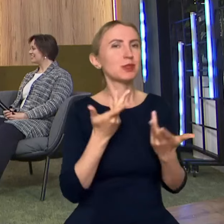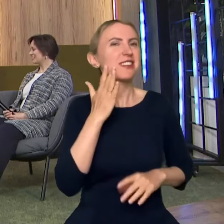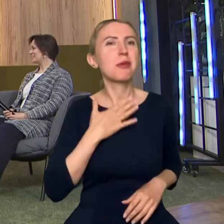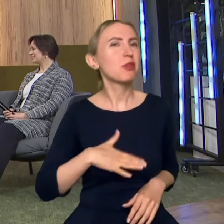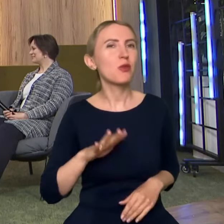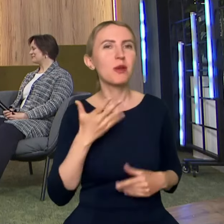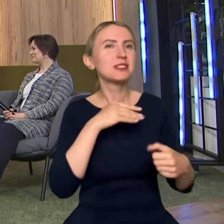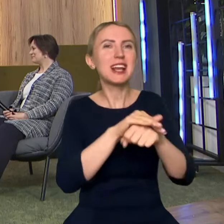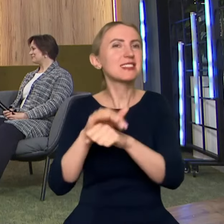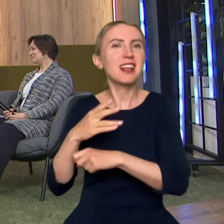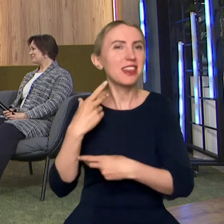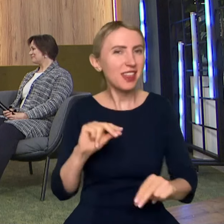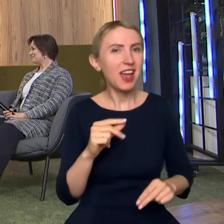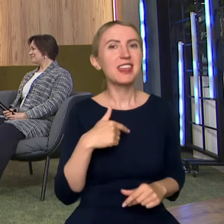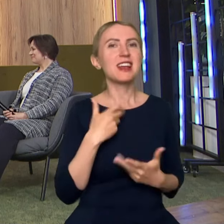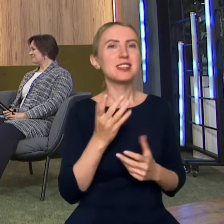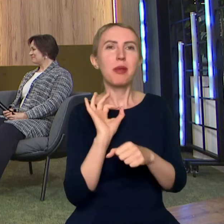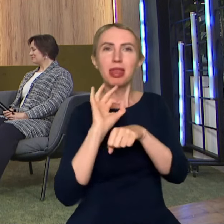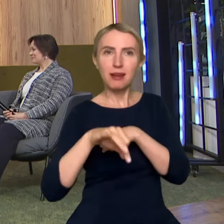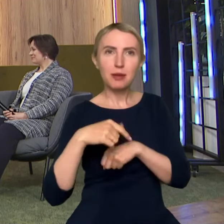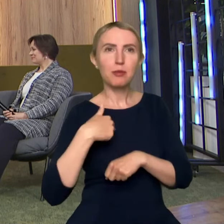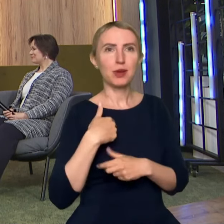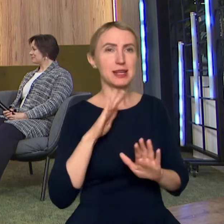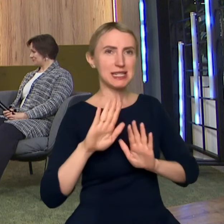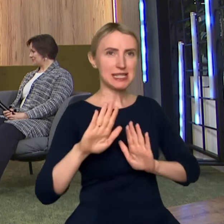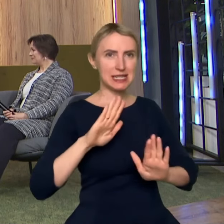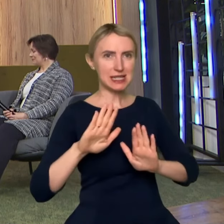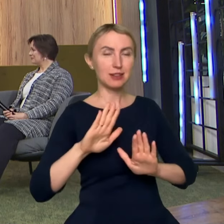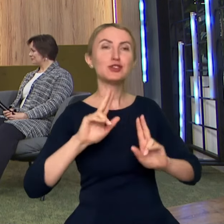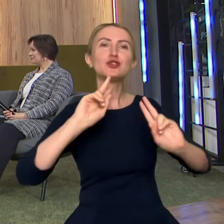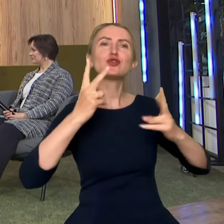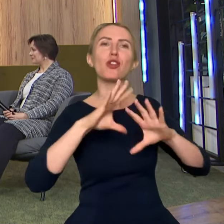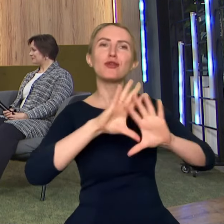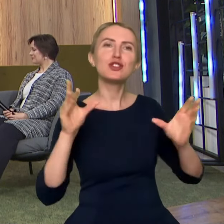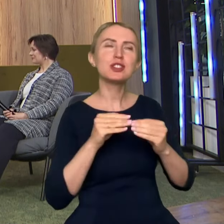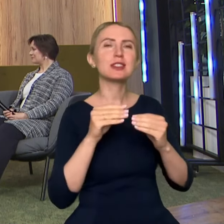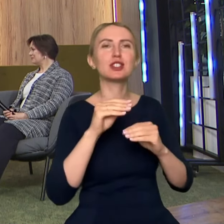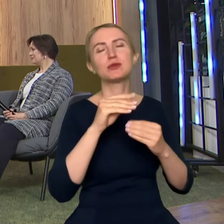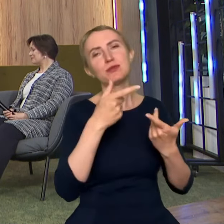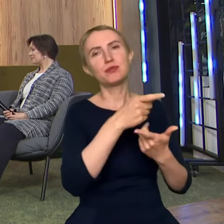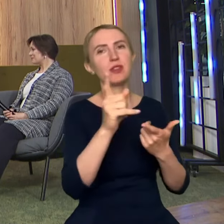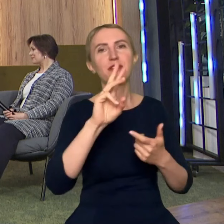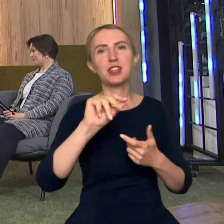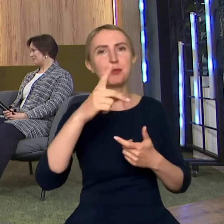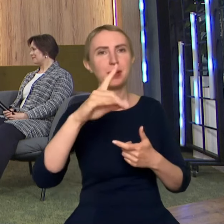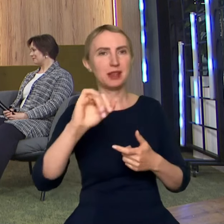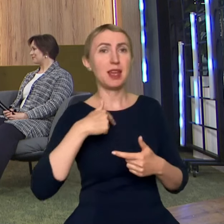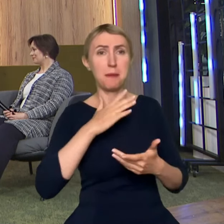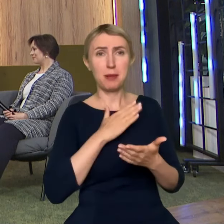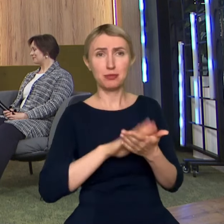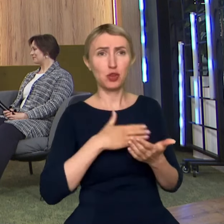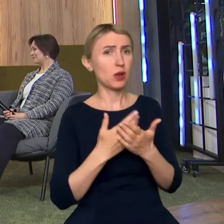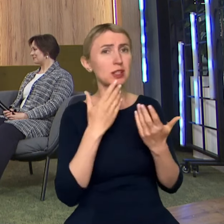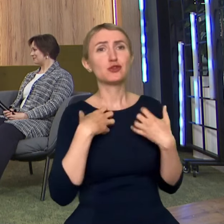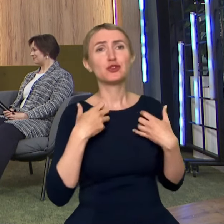tylko i wyłącznie, bo ja jestem sceptyczny co do źródeł wszystkich, nawet te, które podaje Wikipedia. Ja mam przykłady z życia różnych osób,